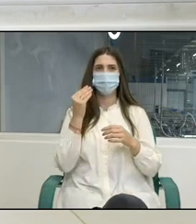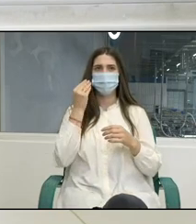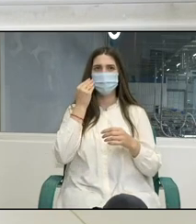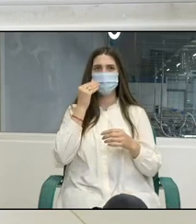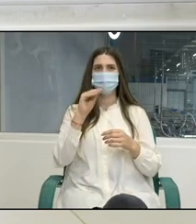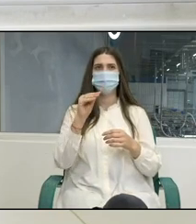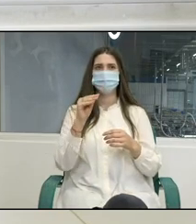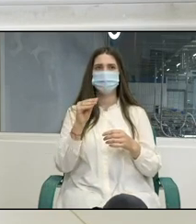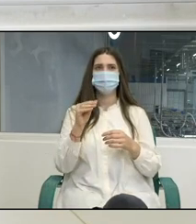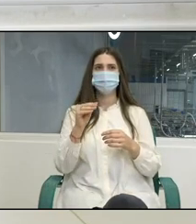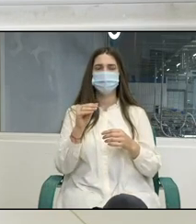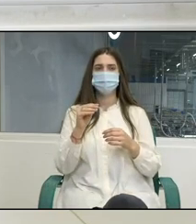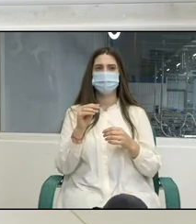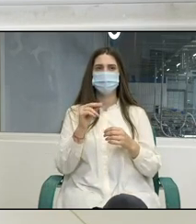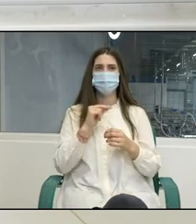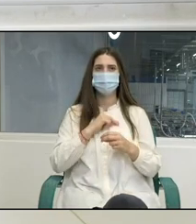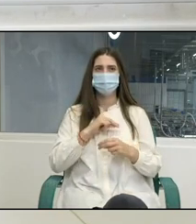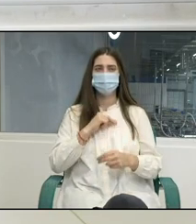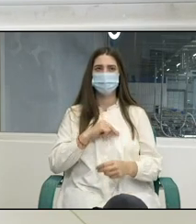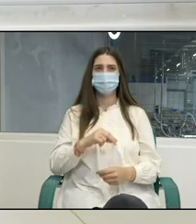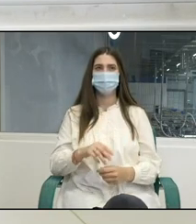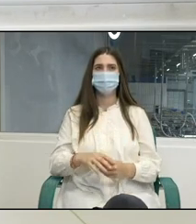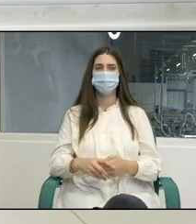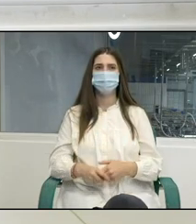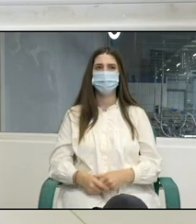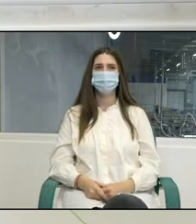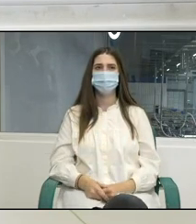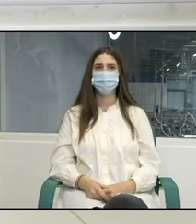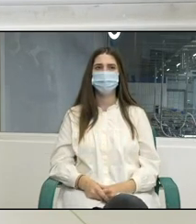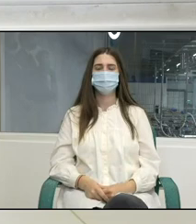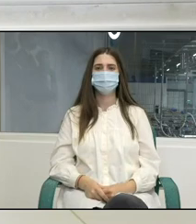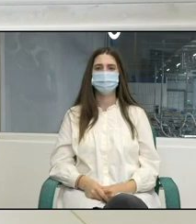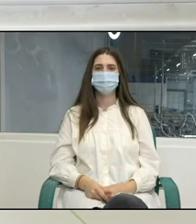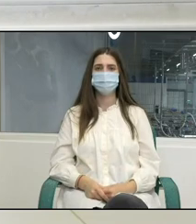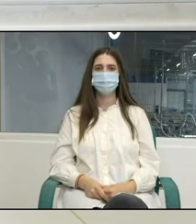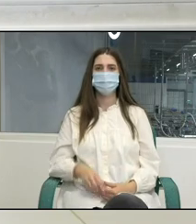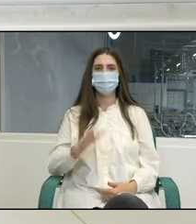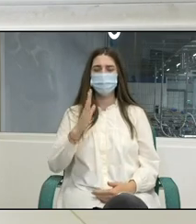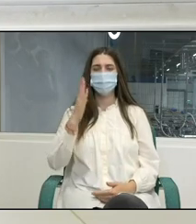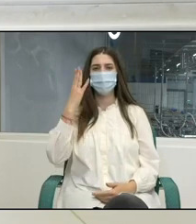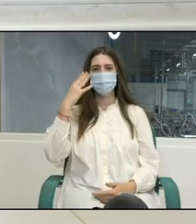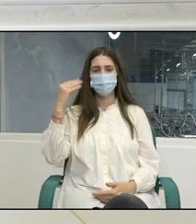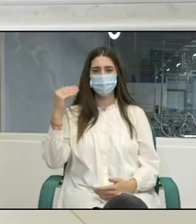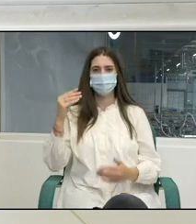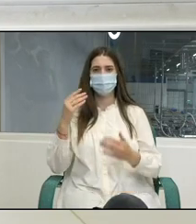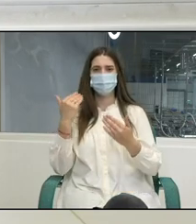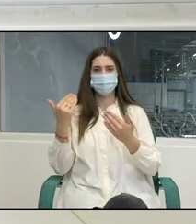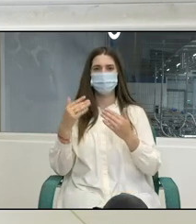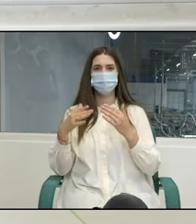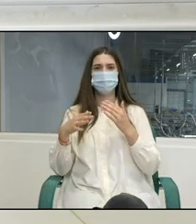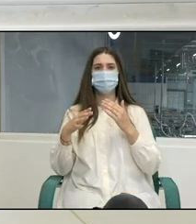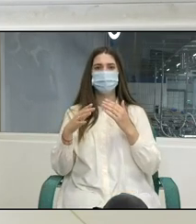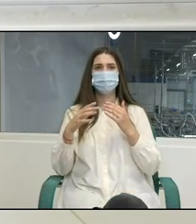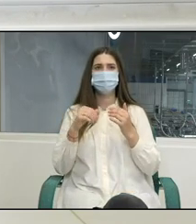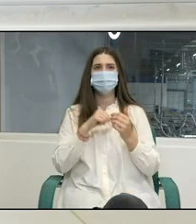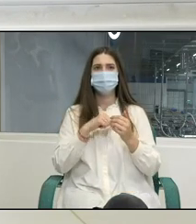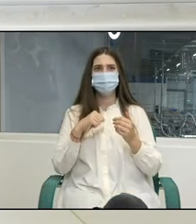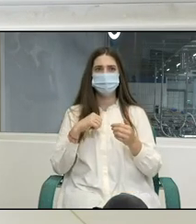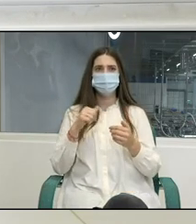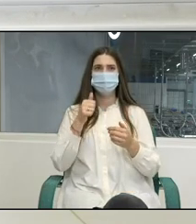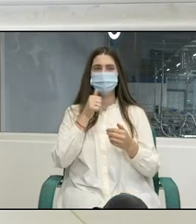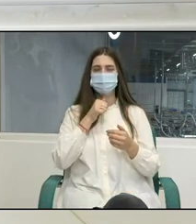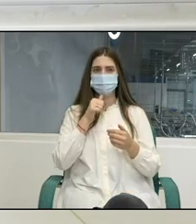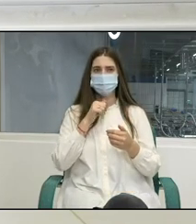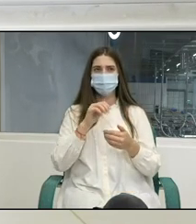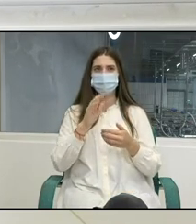partea organizației internațională a muncii cu resursele noastre interne adică să putem să